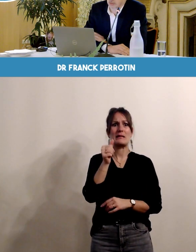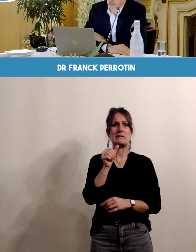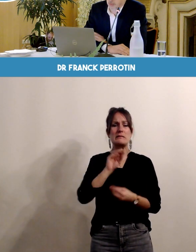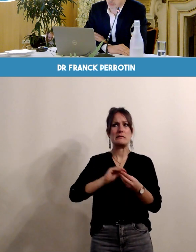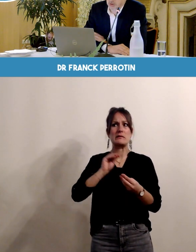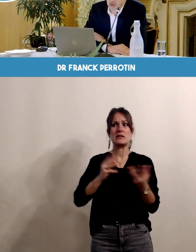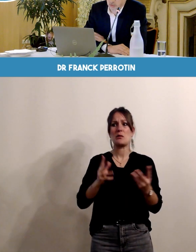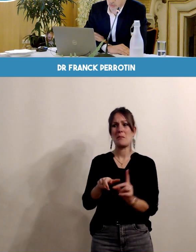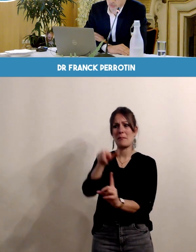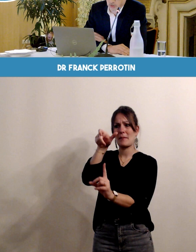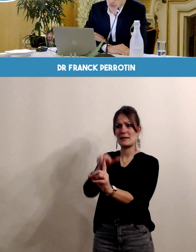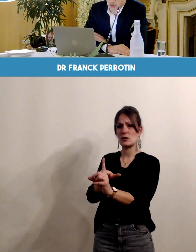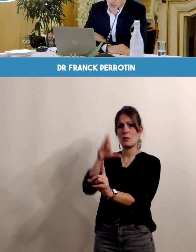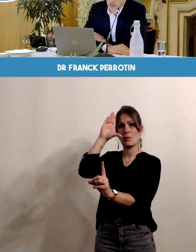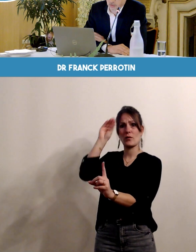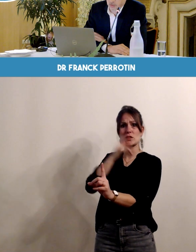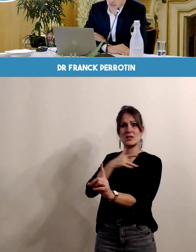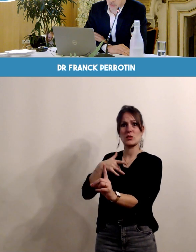et même si